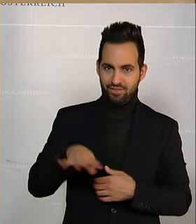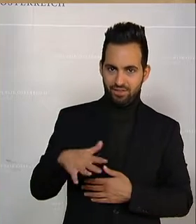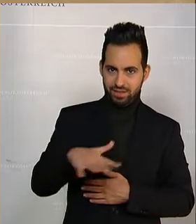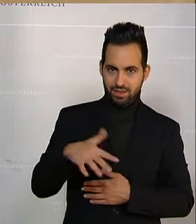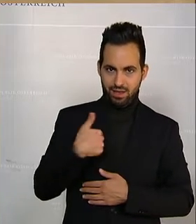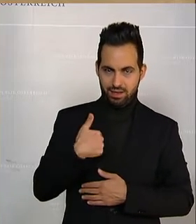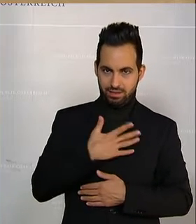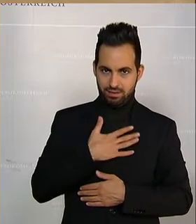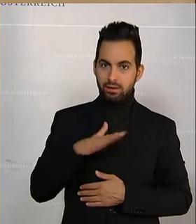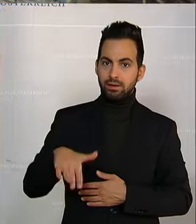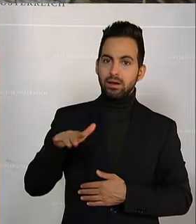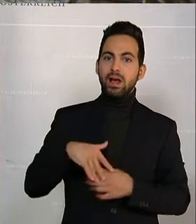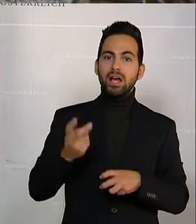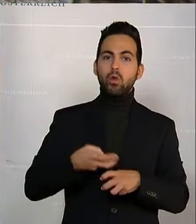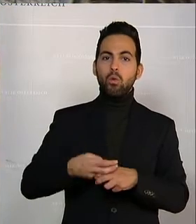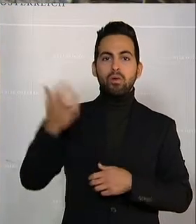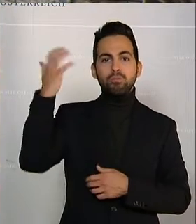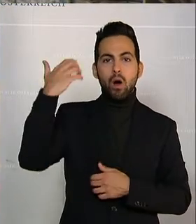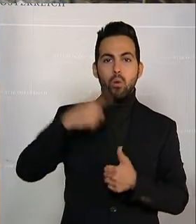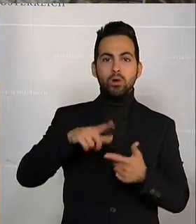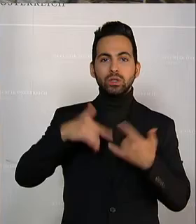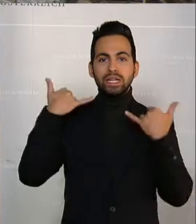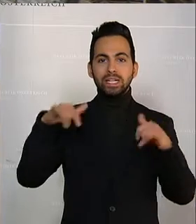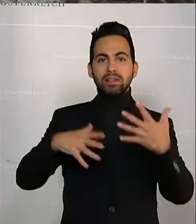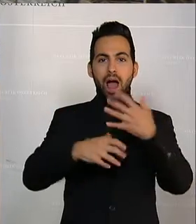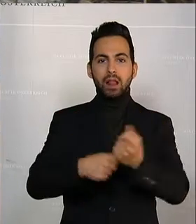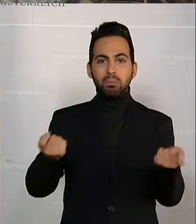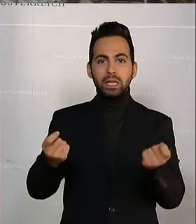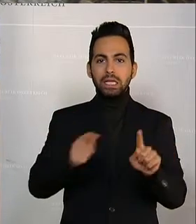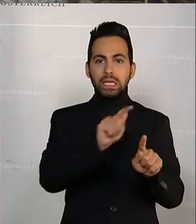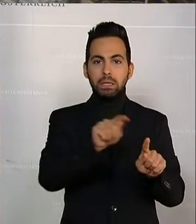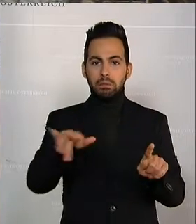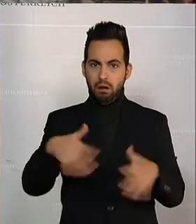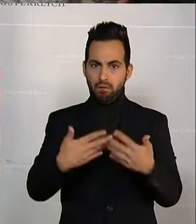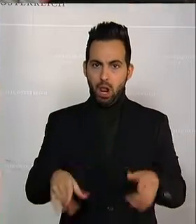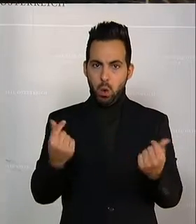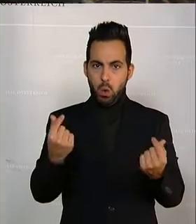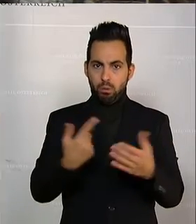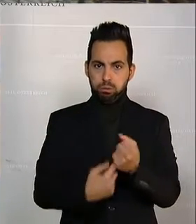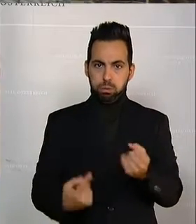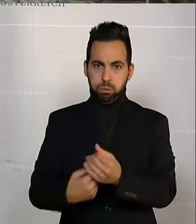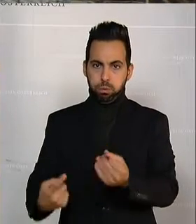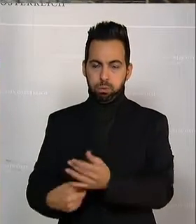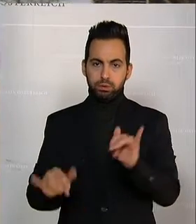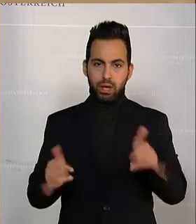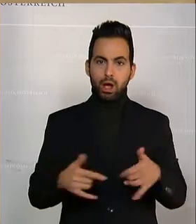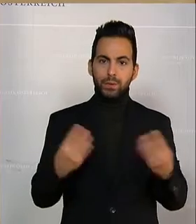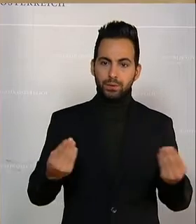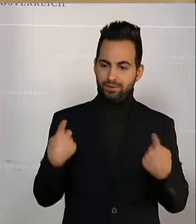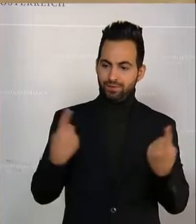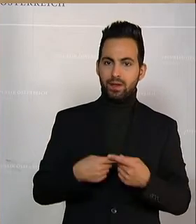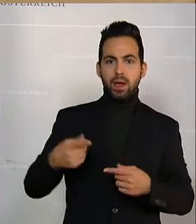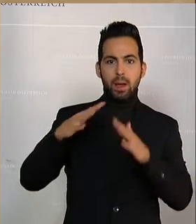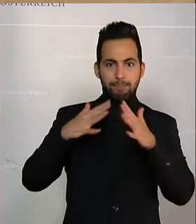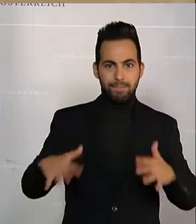gab es gerade bei den Kartoffelbauern und bei den rinderhaltenden Betrieben Verluste, denn wir sind auch im Berg- und